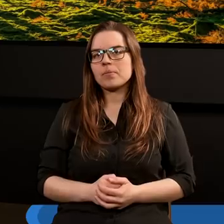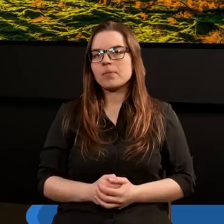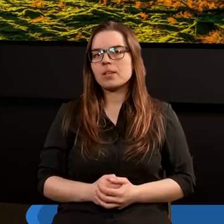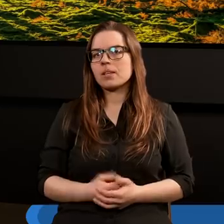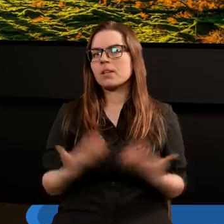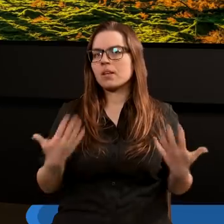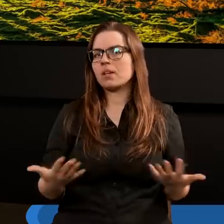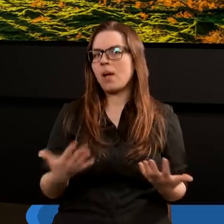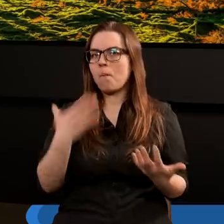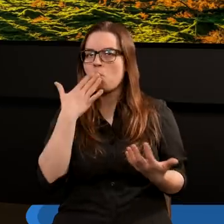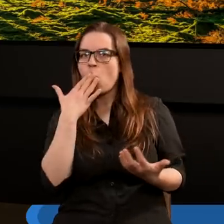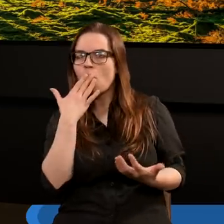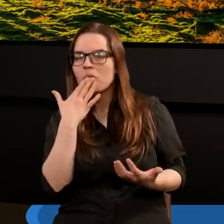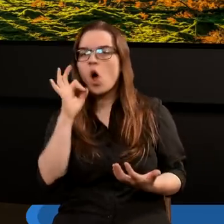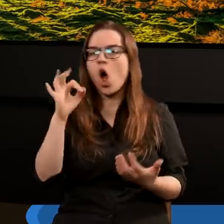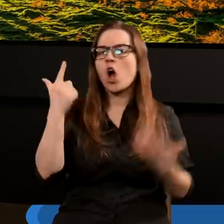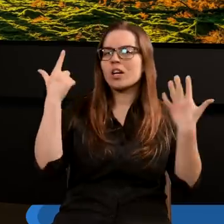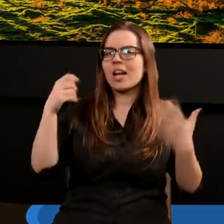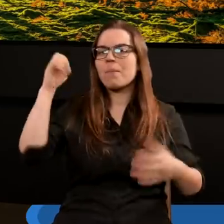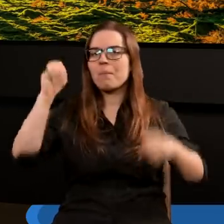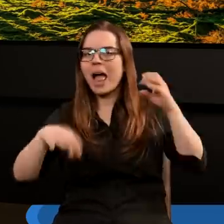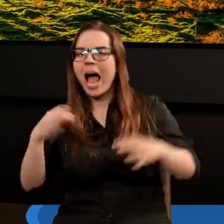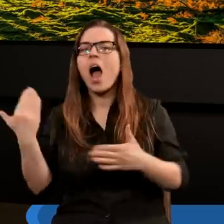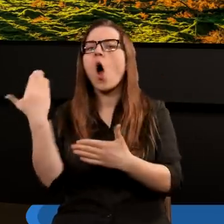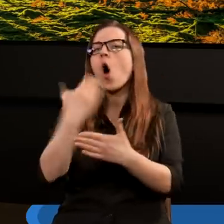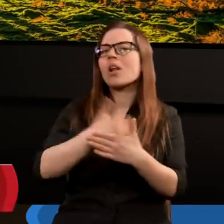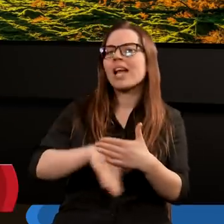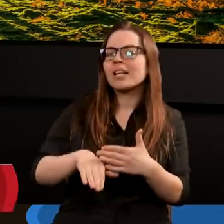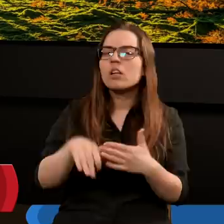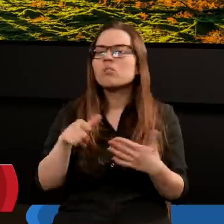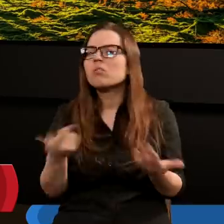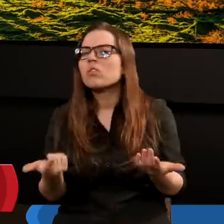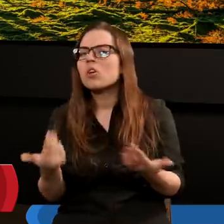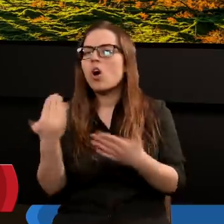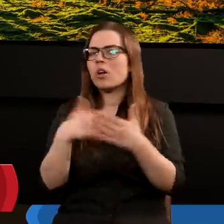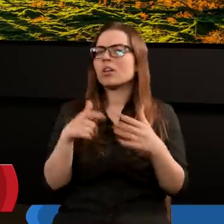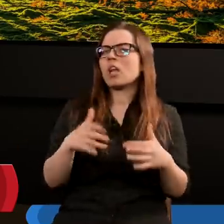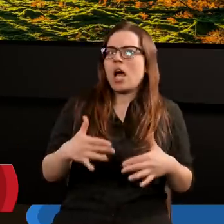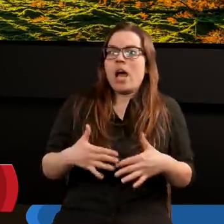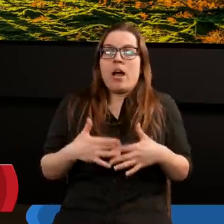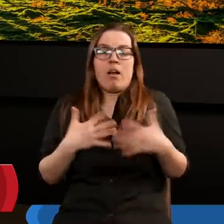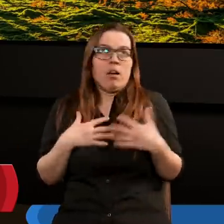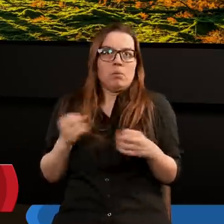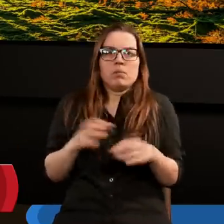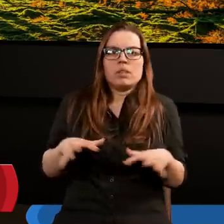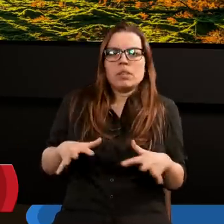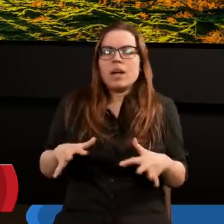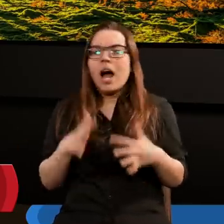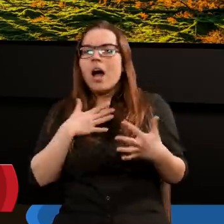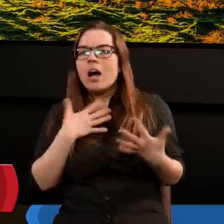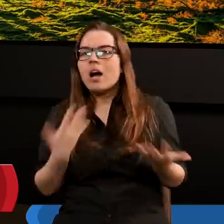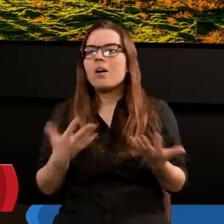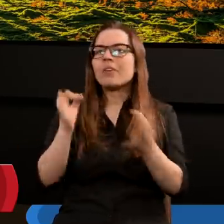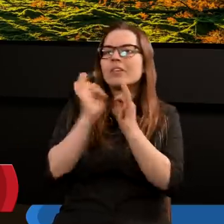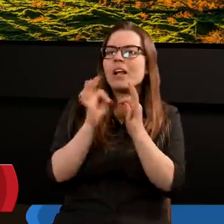Kiedy mówimy o siedmiu plagach ostatecznych, to zawsze taki dreszcz emocji przechodzi. Szczególnie